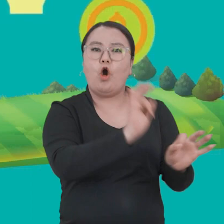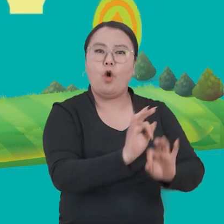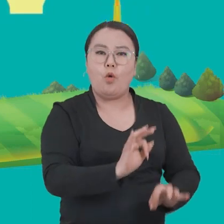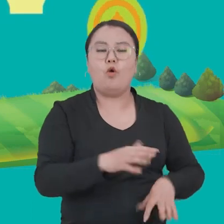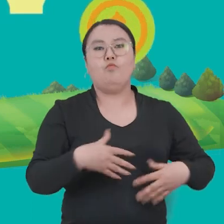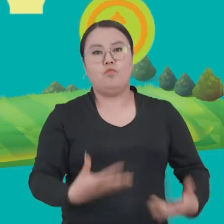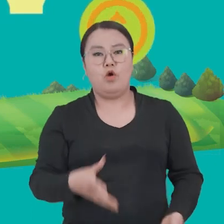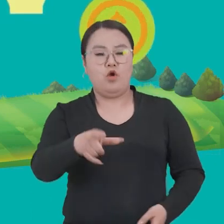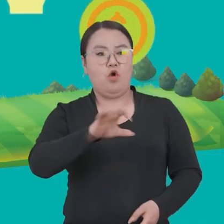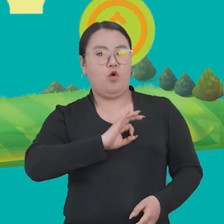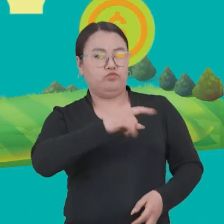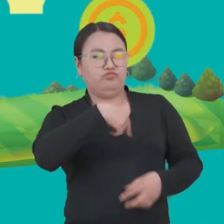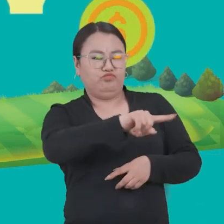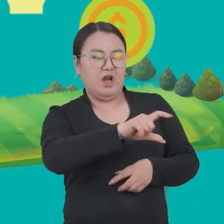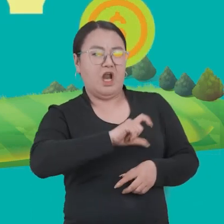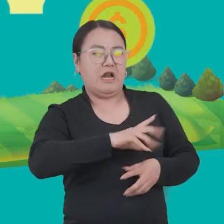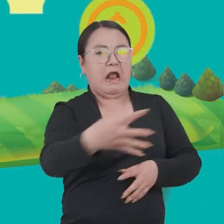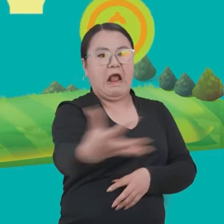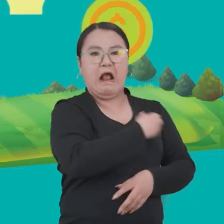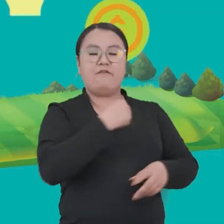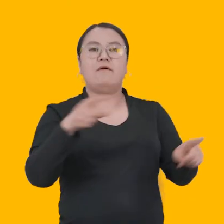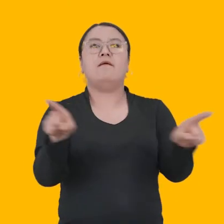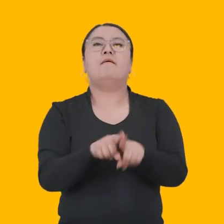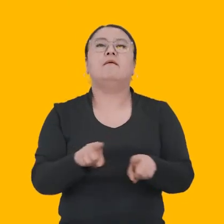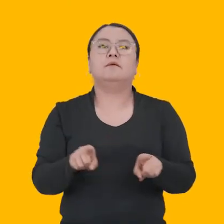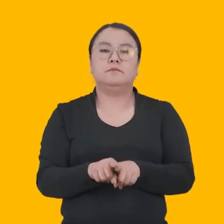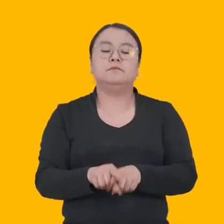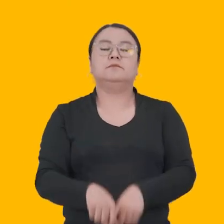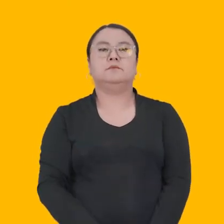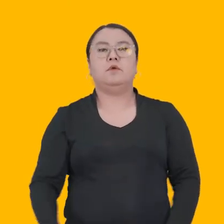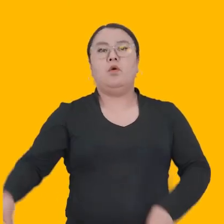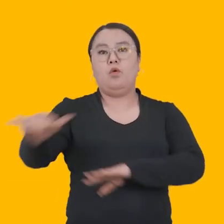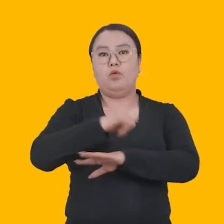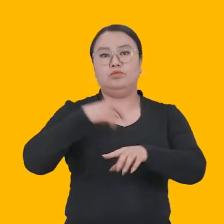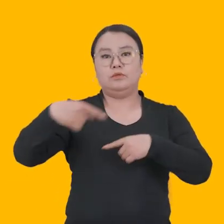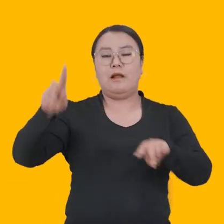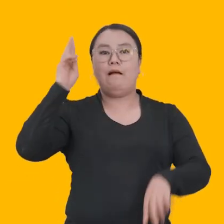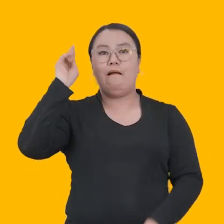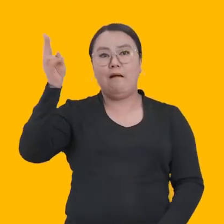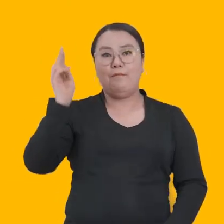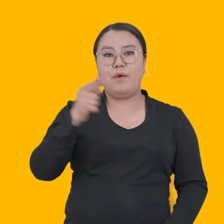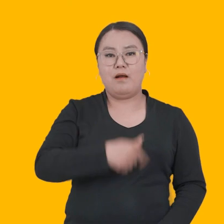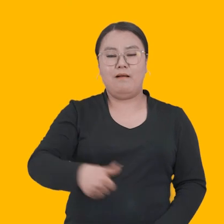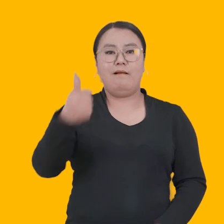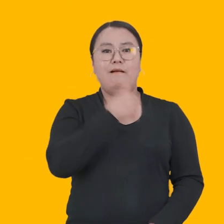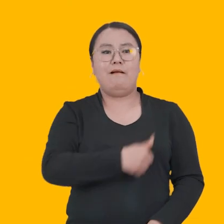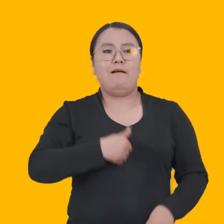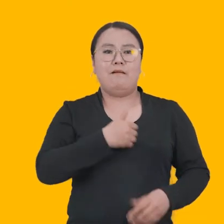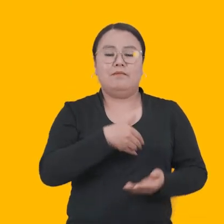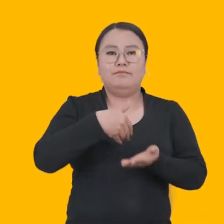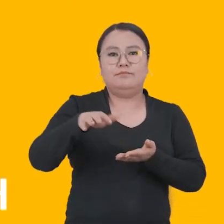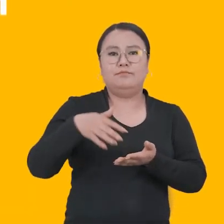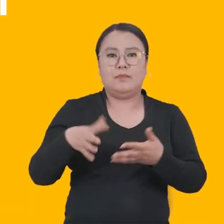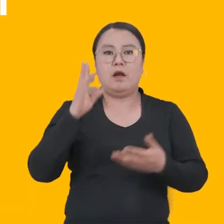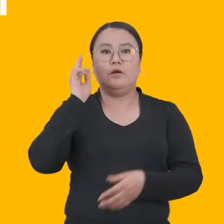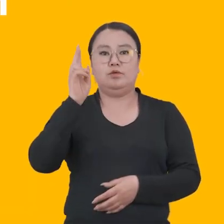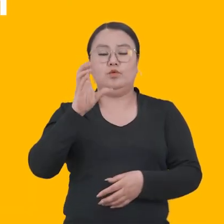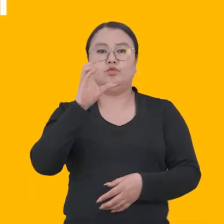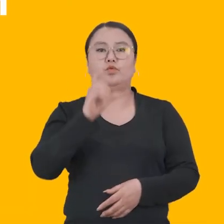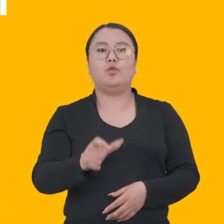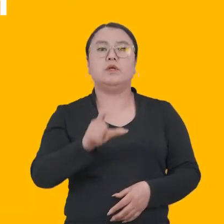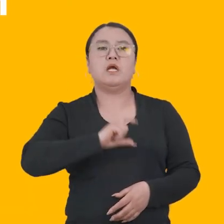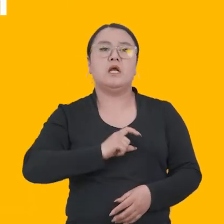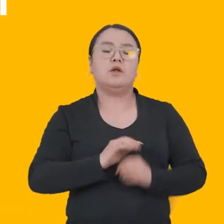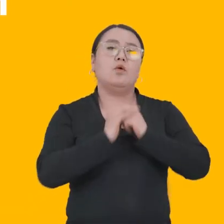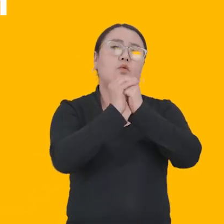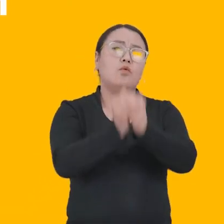дэдний өмчтөө байх ерхийг зөзжж байнааг сүвг. Усор нүуд кампанудыг хангам нэлүүлэгчин сүвлжэндэх хүнэй ерхийг